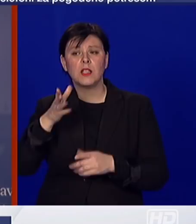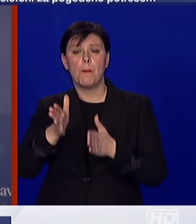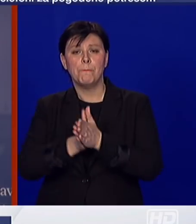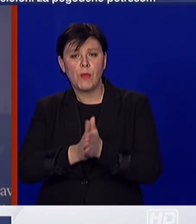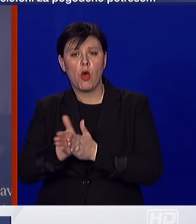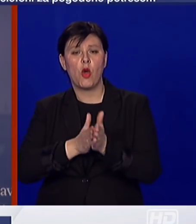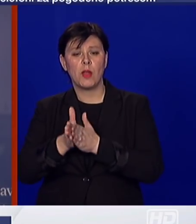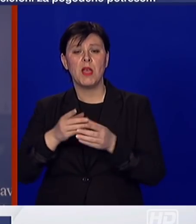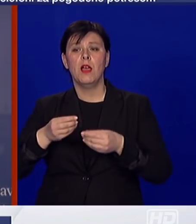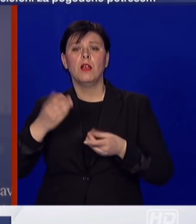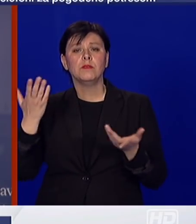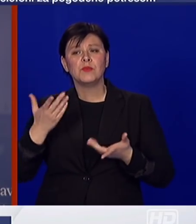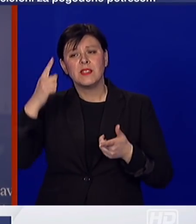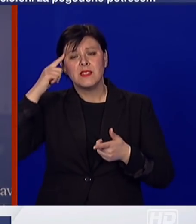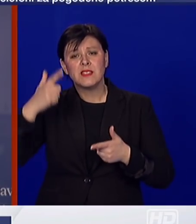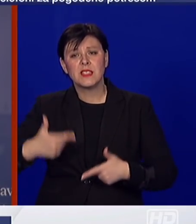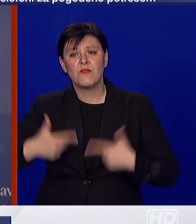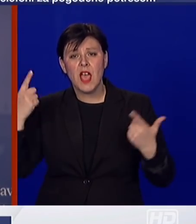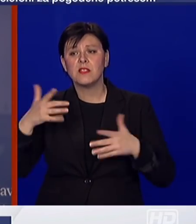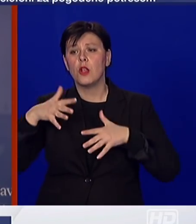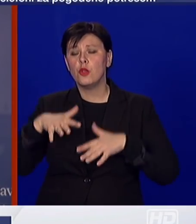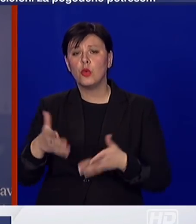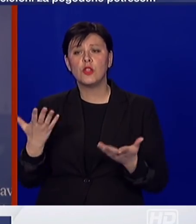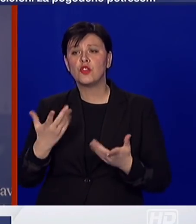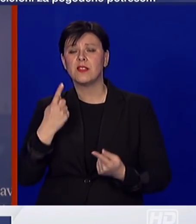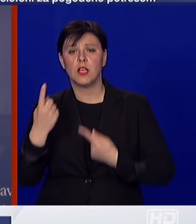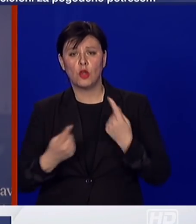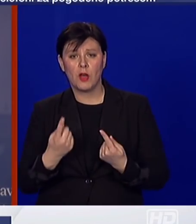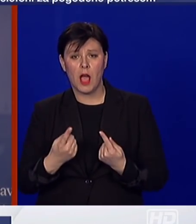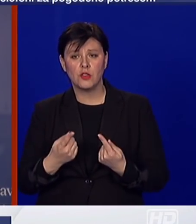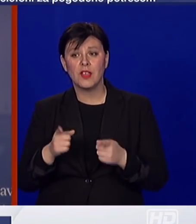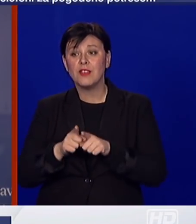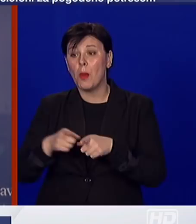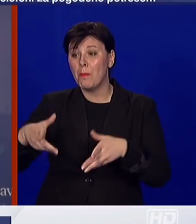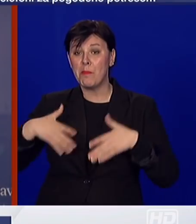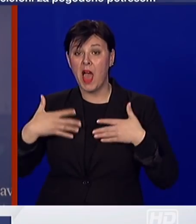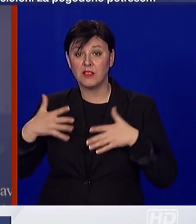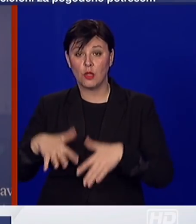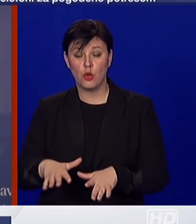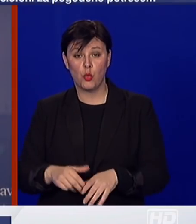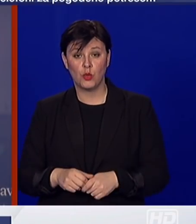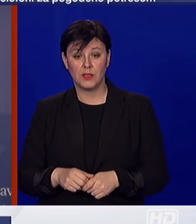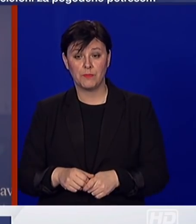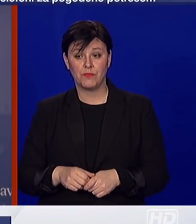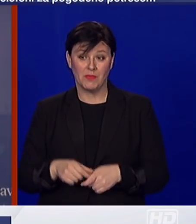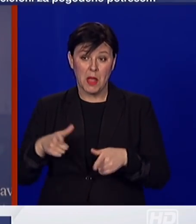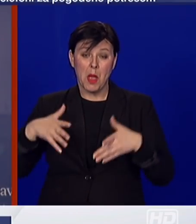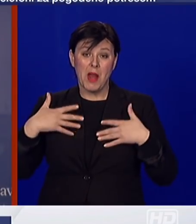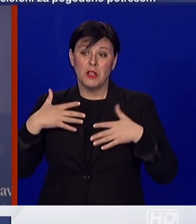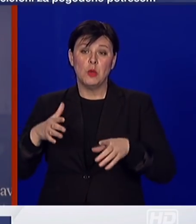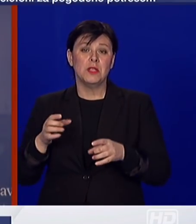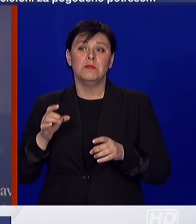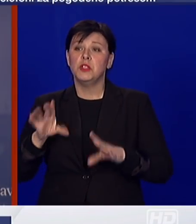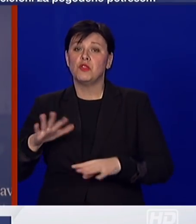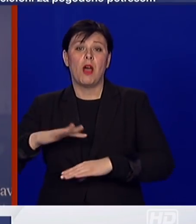na savjest građana, na savjest mladih ljudi. Njima možda neće ništa biti